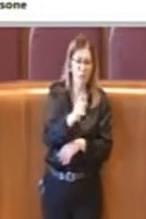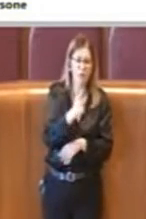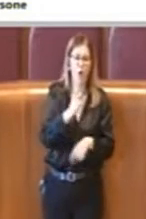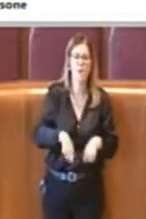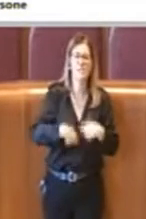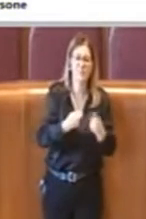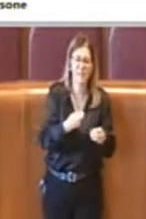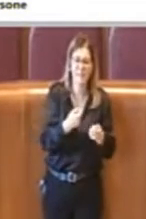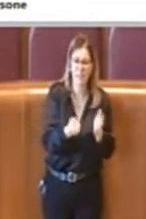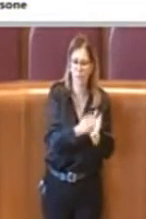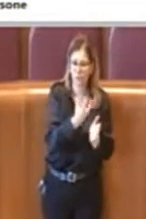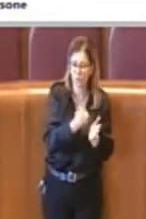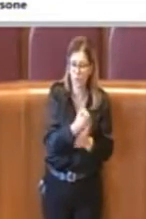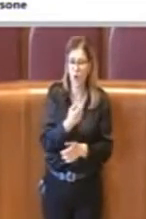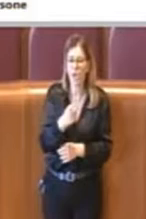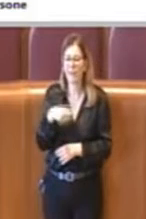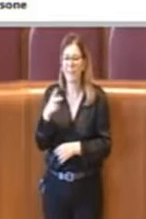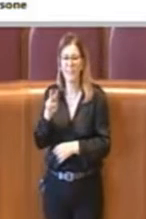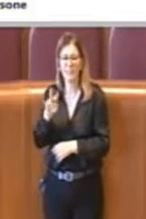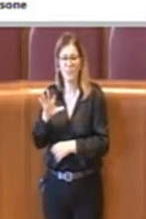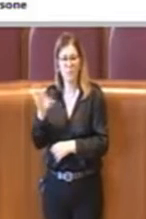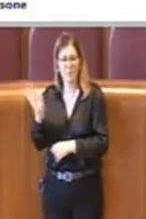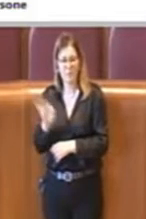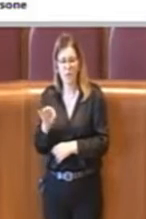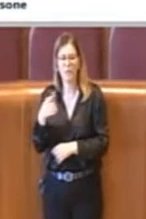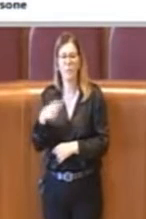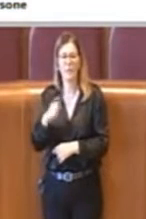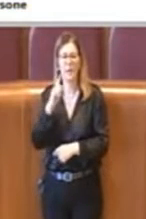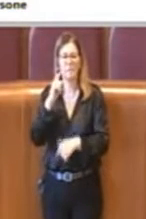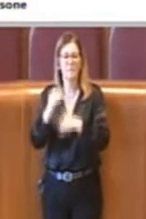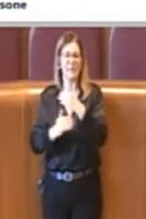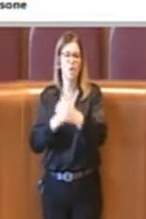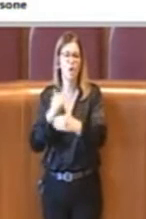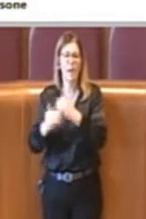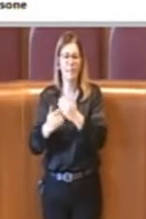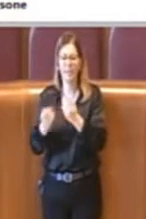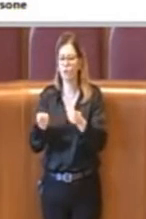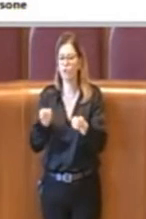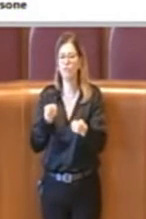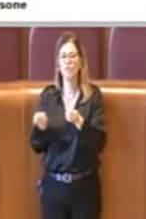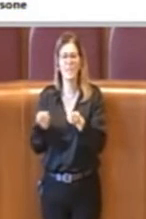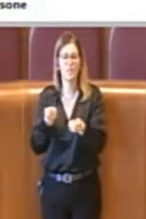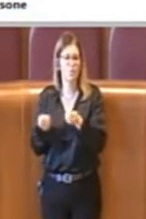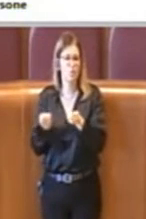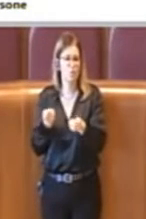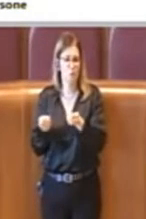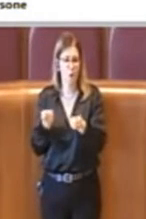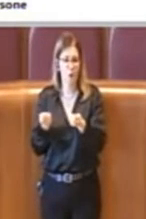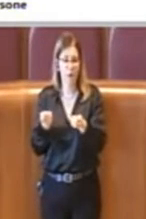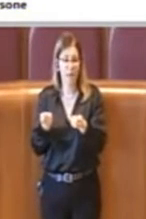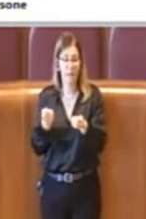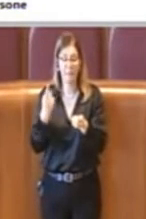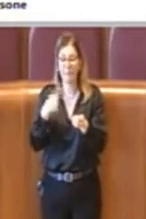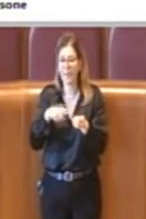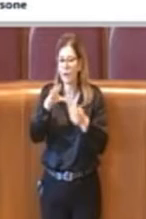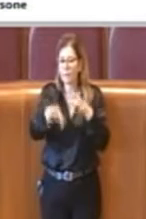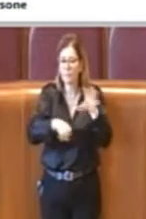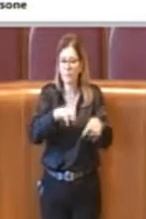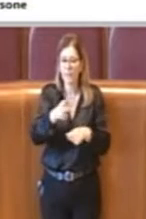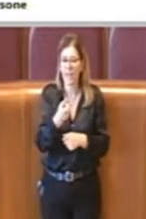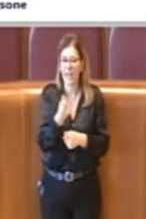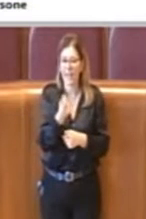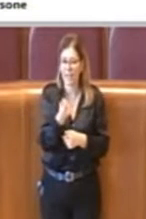% considerando il miglioramento dei risultati gestionali attraverso la capacità di reperire risorse.